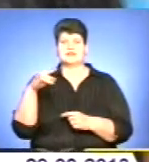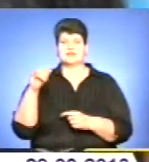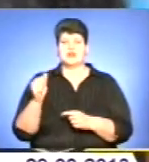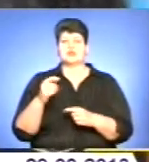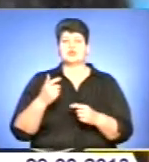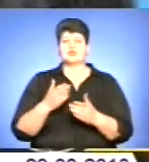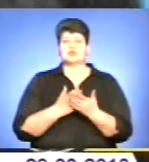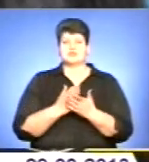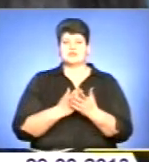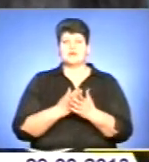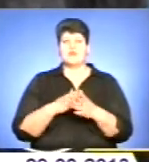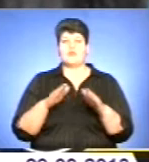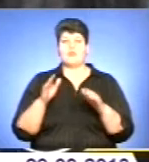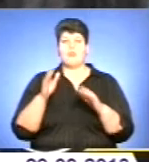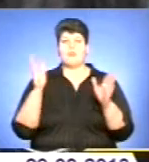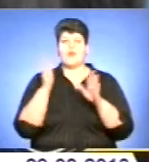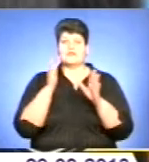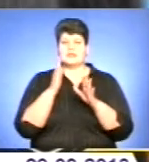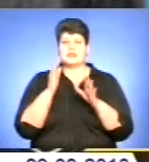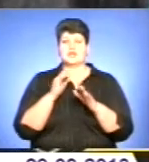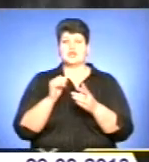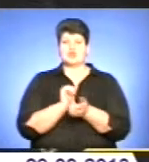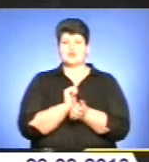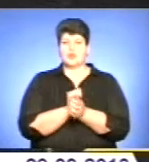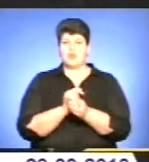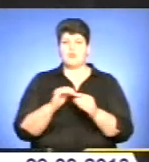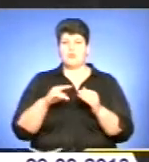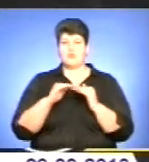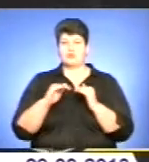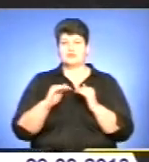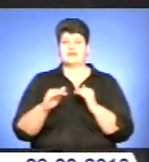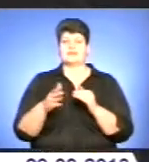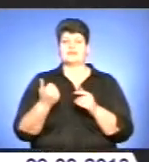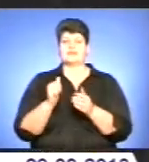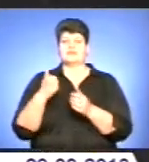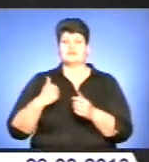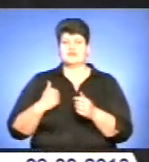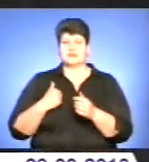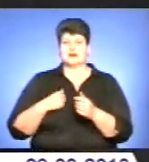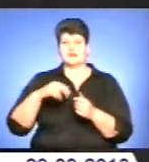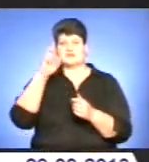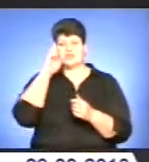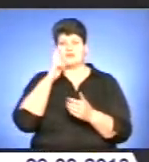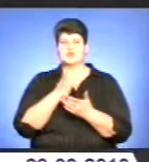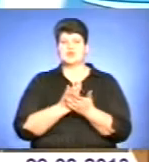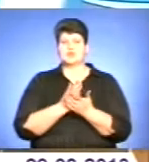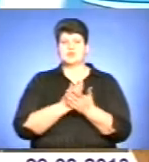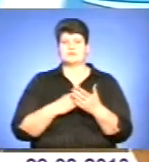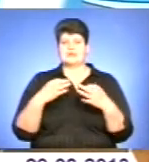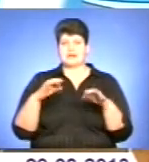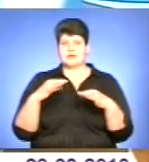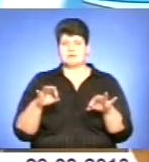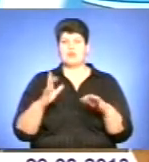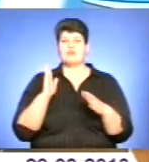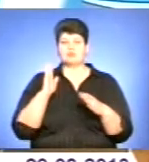сухопутних і повітряних військах, частинок центрального підпорядкування у внутрішніх військах та державній службі транспорту. Будемо